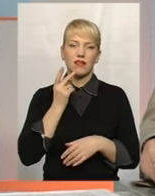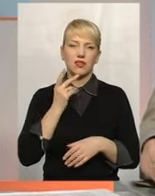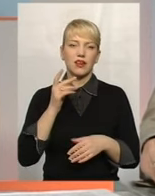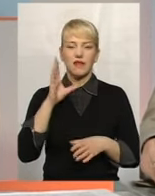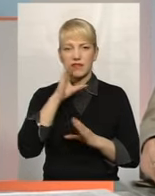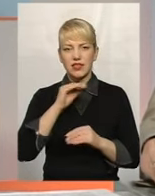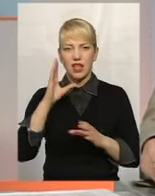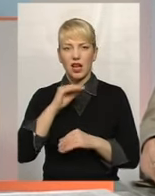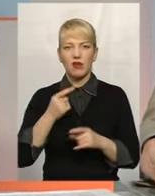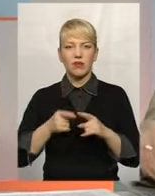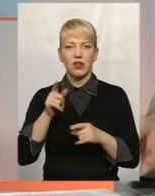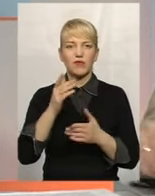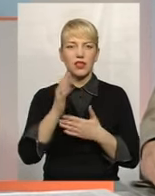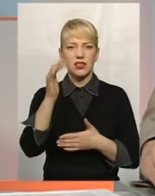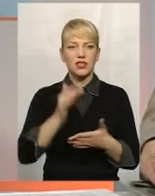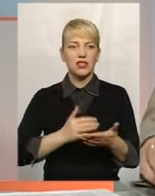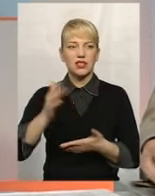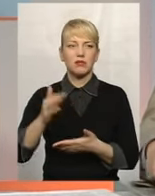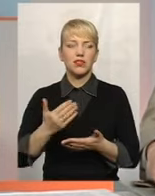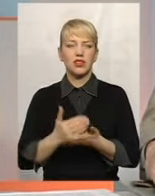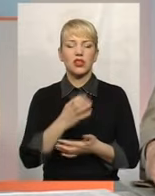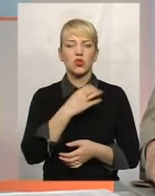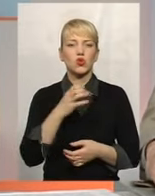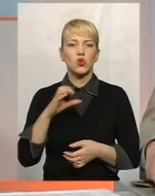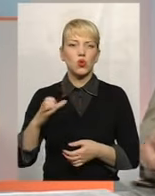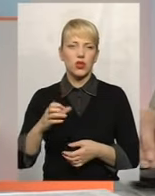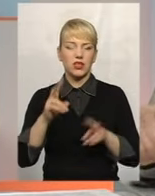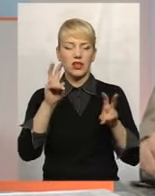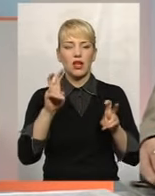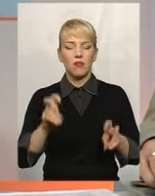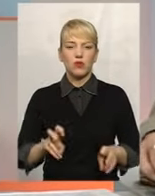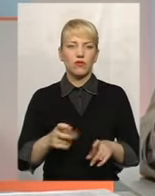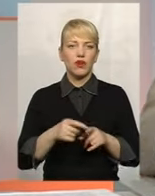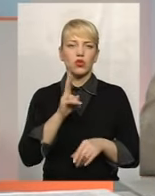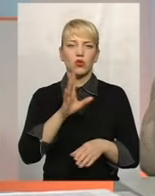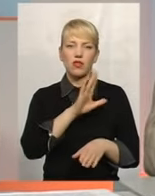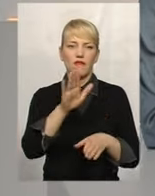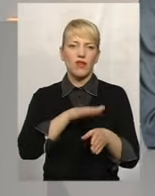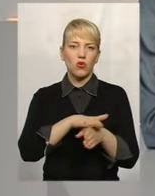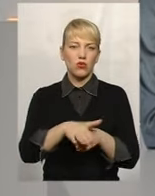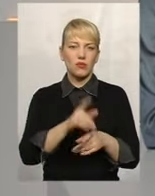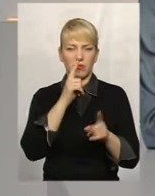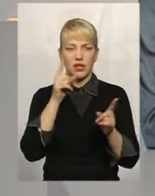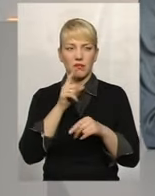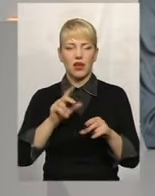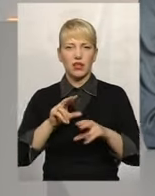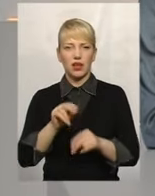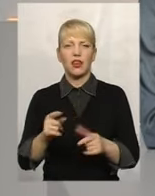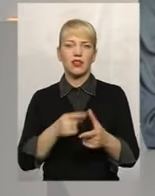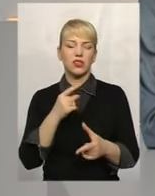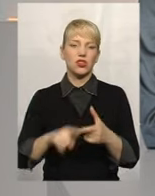списки, які містять сотні суб'єктів господарювання, які не дотримаються, чи то мінімальних гарантій, чи